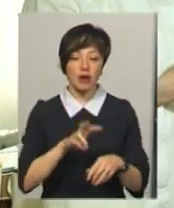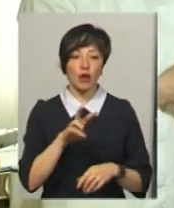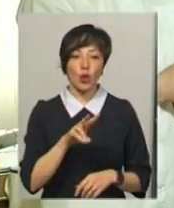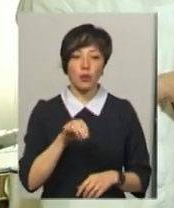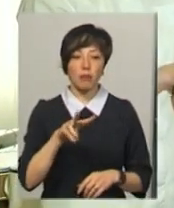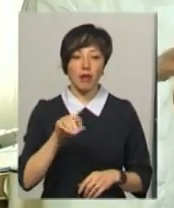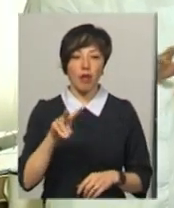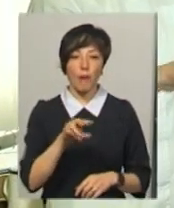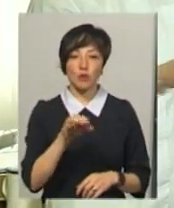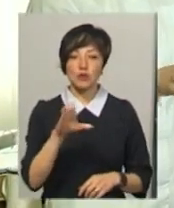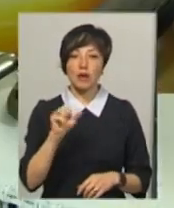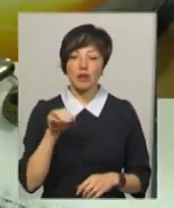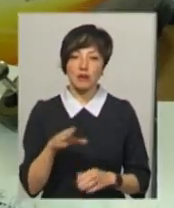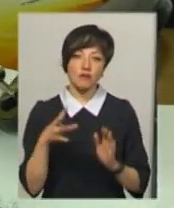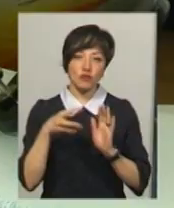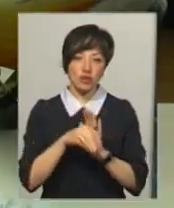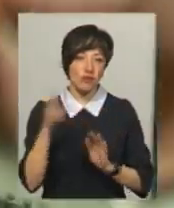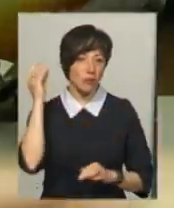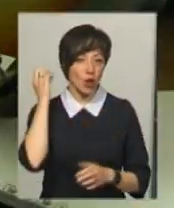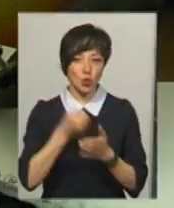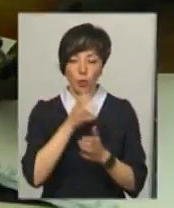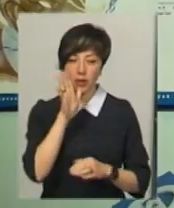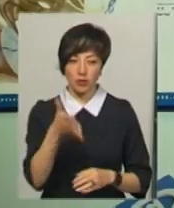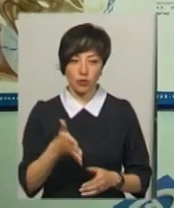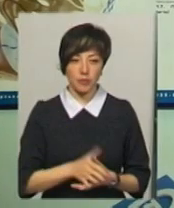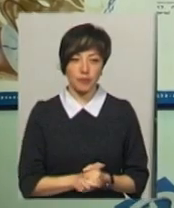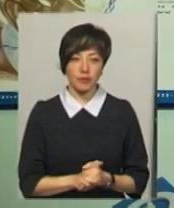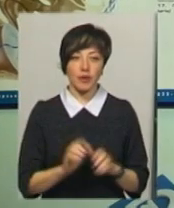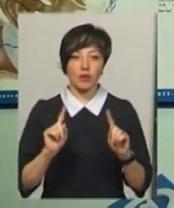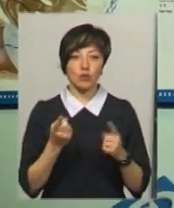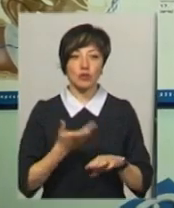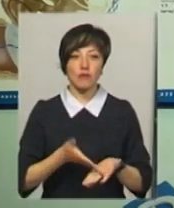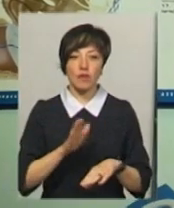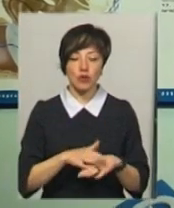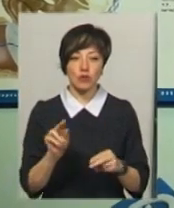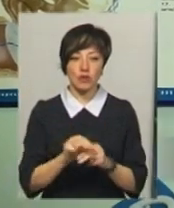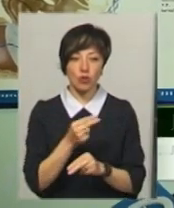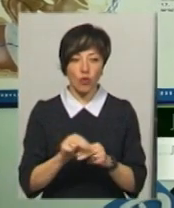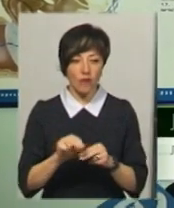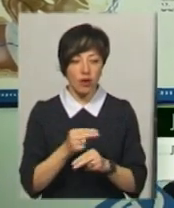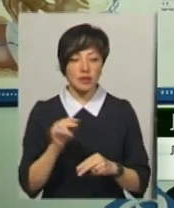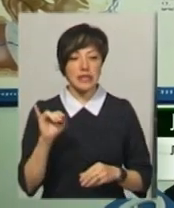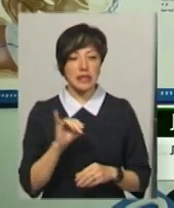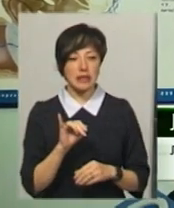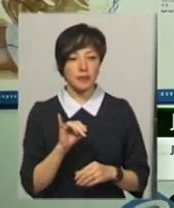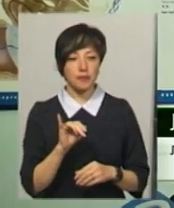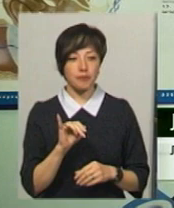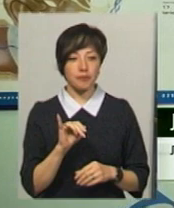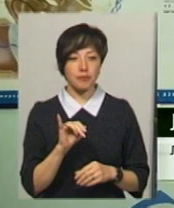Мусат каже, вживлювати імплантат – слід до п'ятирічного віку. Дуже важко відкоригувати і від,